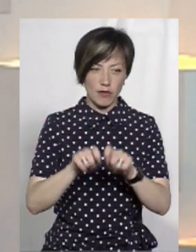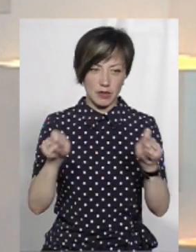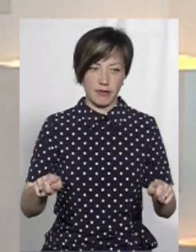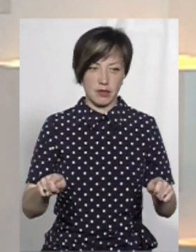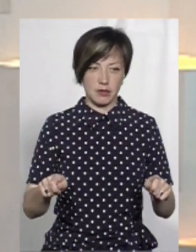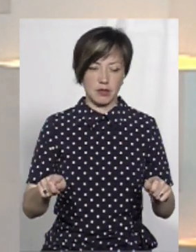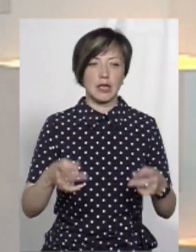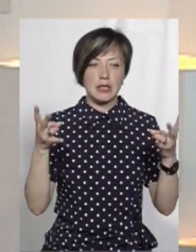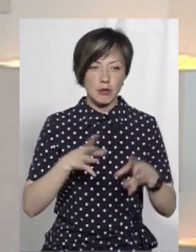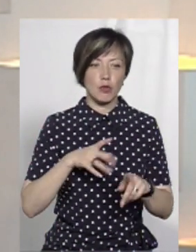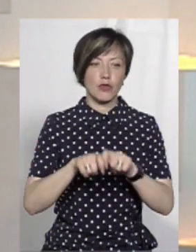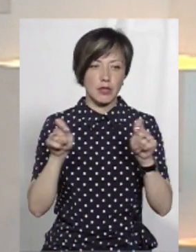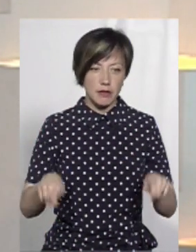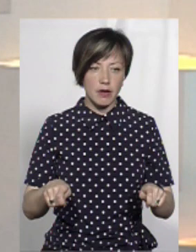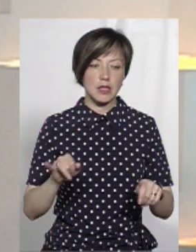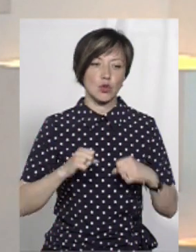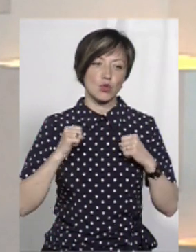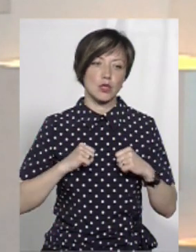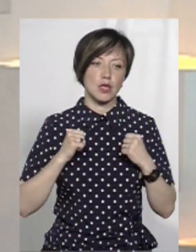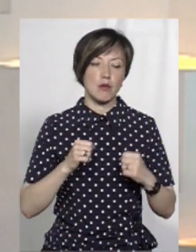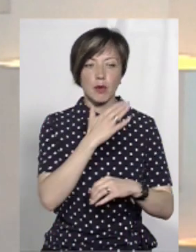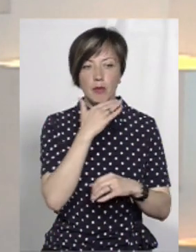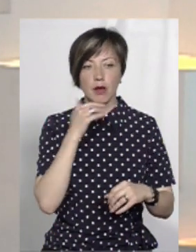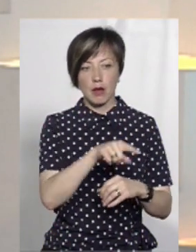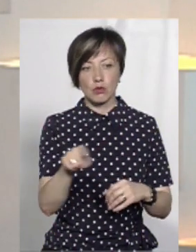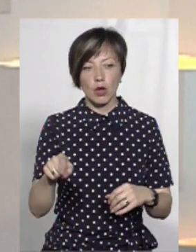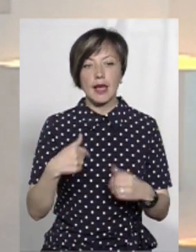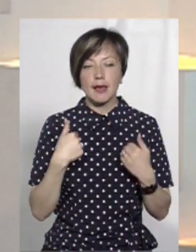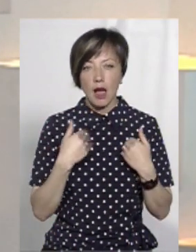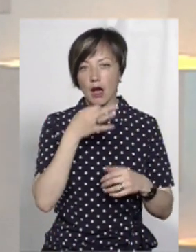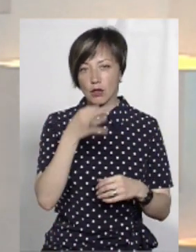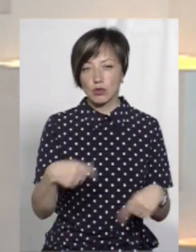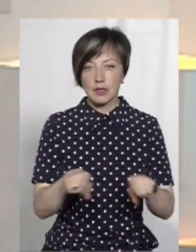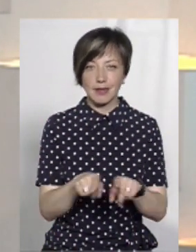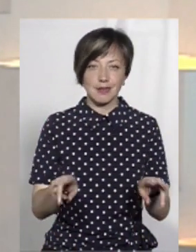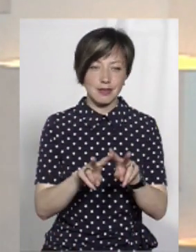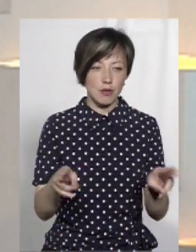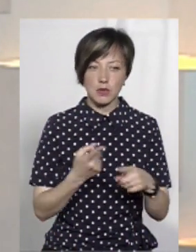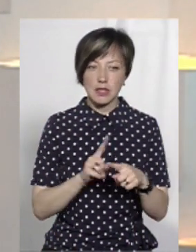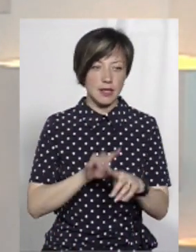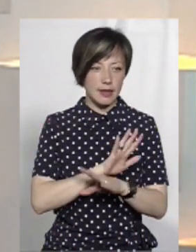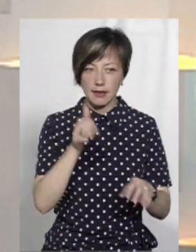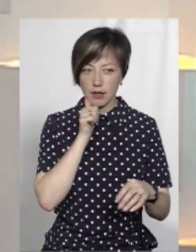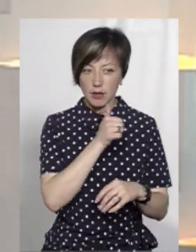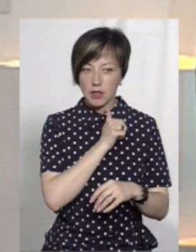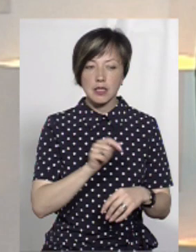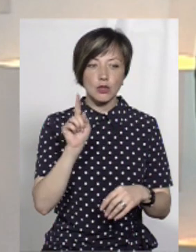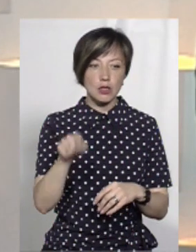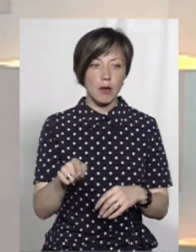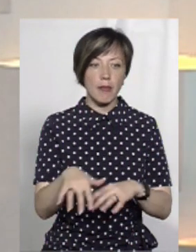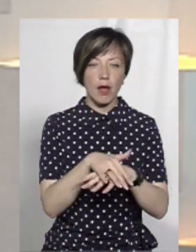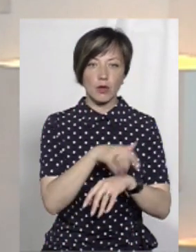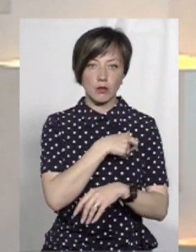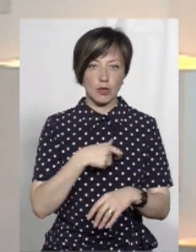відкривати. Треба було відкривати із усиллями багатьох. І я кажу так само, це не є таємниця, що там